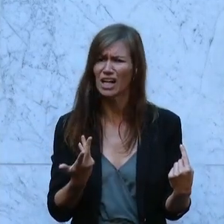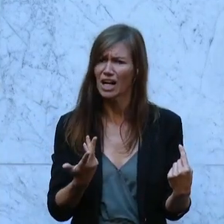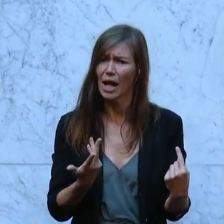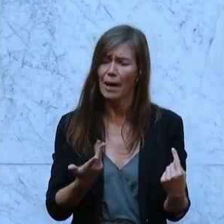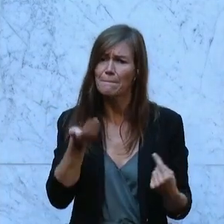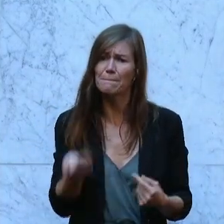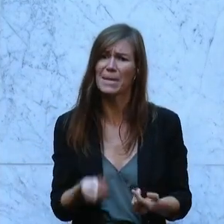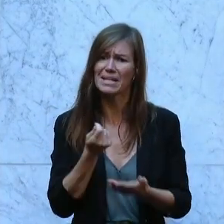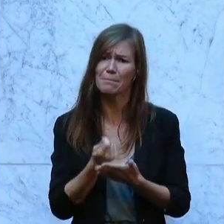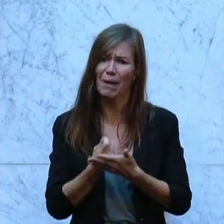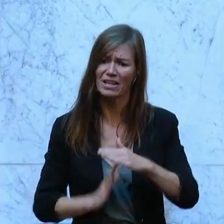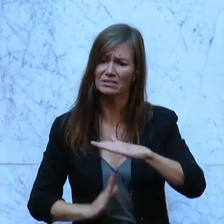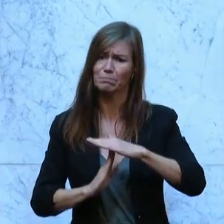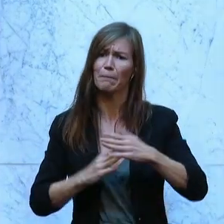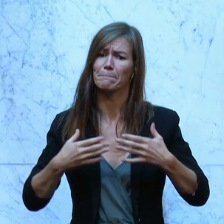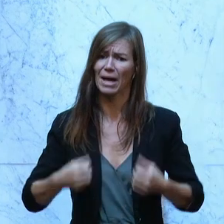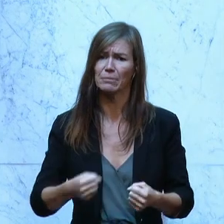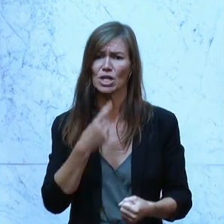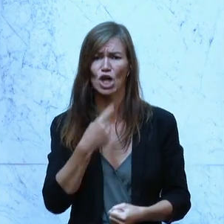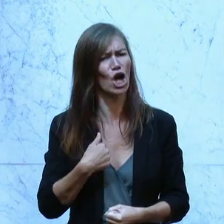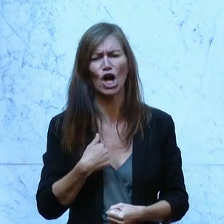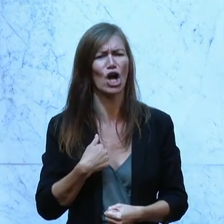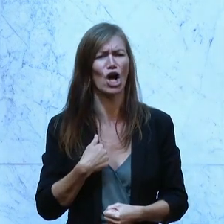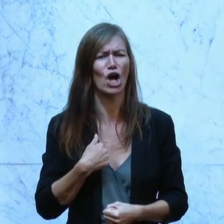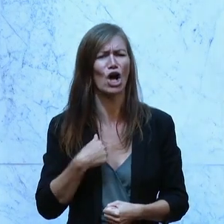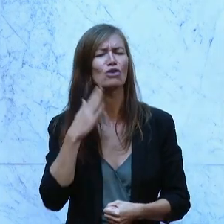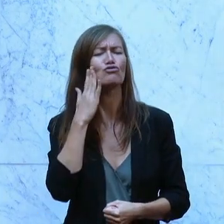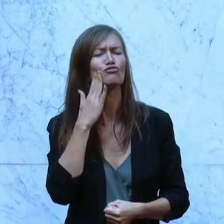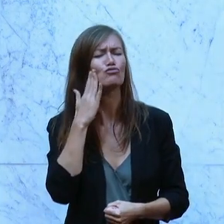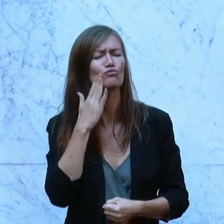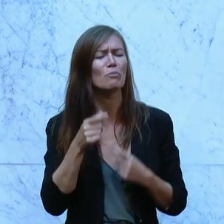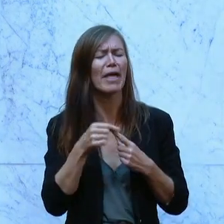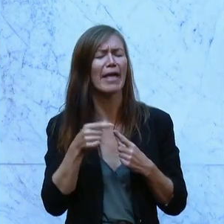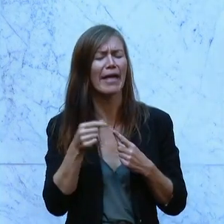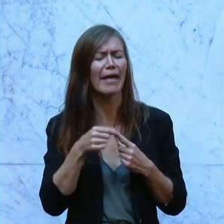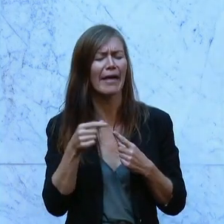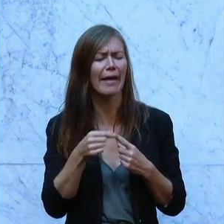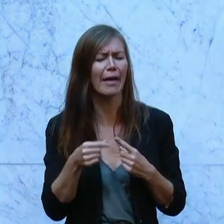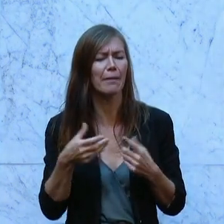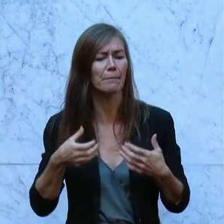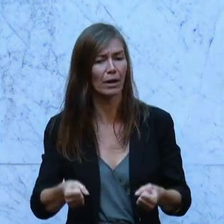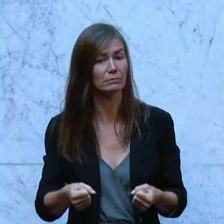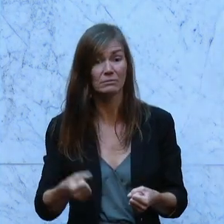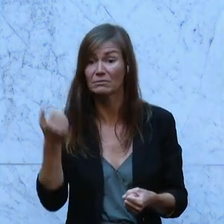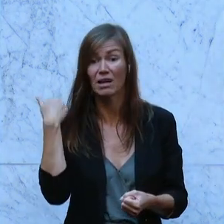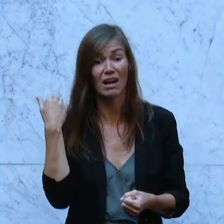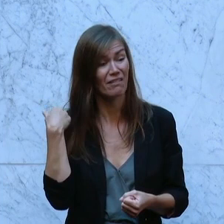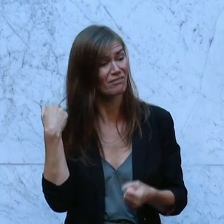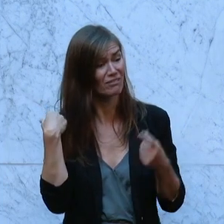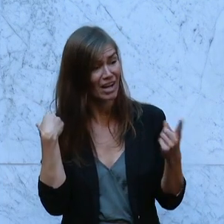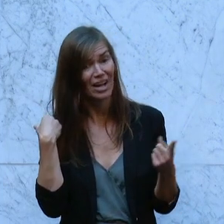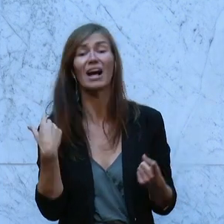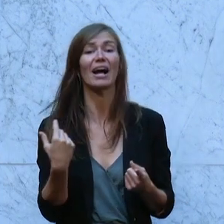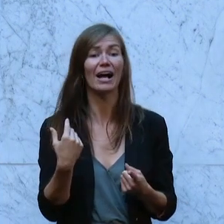bezeichnet hat, dann muss ich mich wirklich wundern. Ich glaube, unsere Klubobfrau hat das Beispiel auch angeführt. Eine Familie in einer 92 Quadratmeter Genossenschaftswohnung